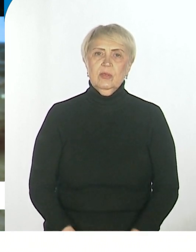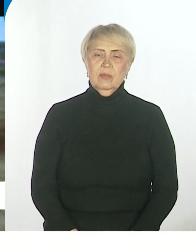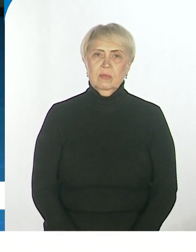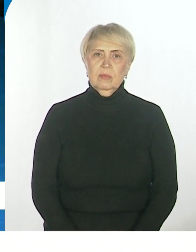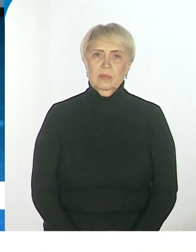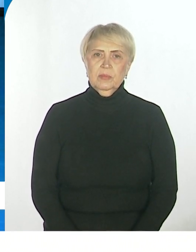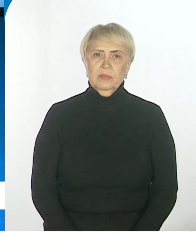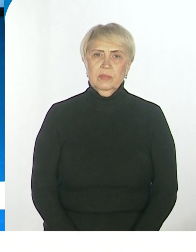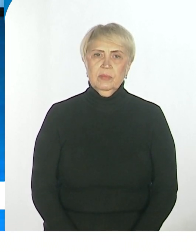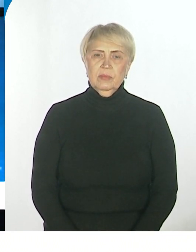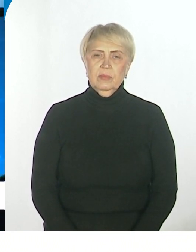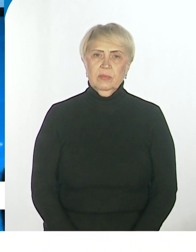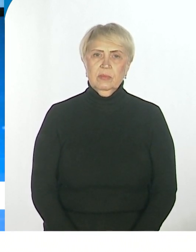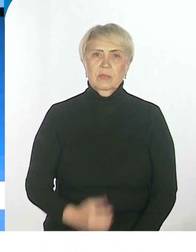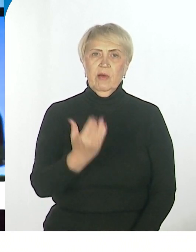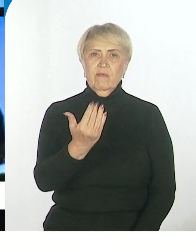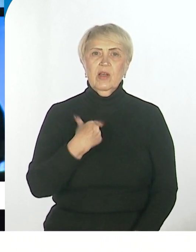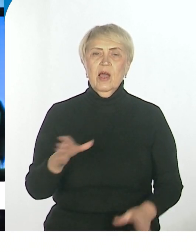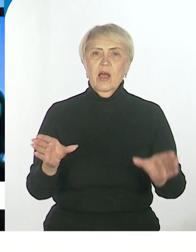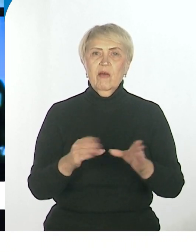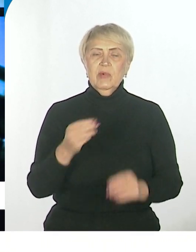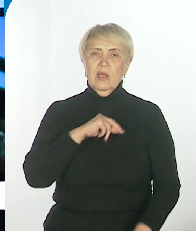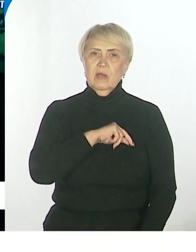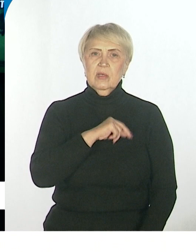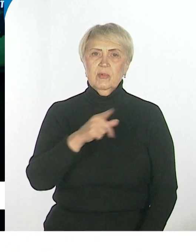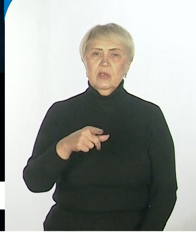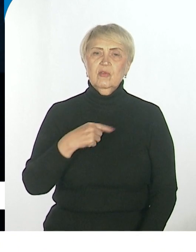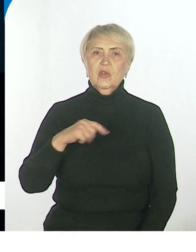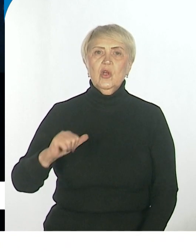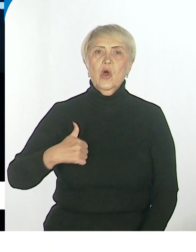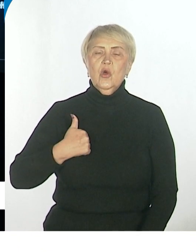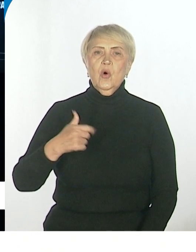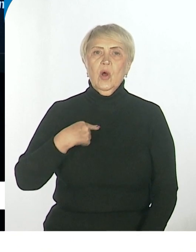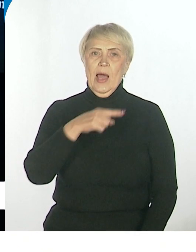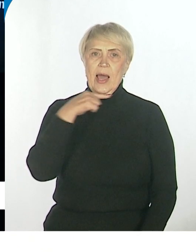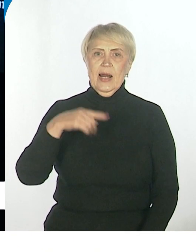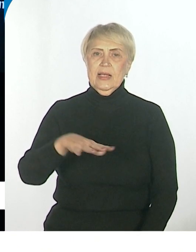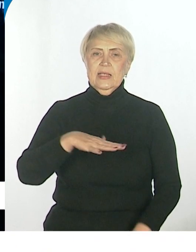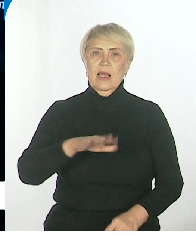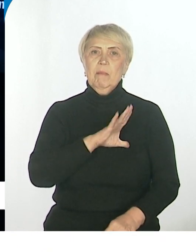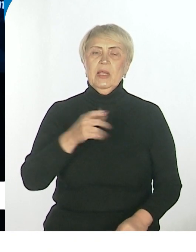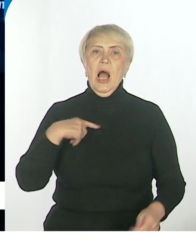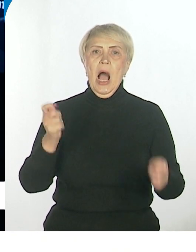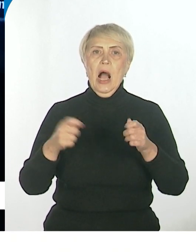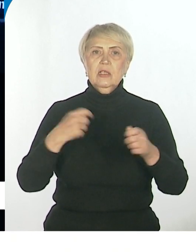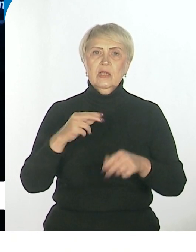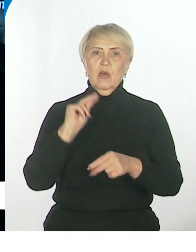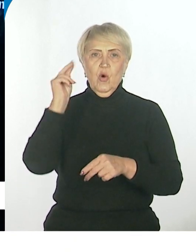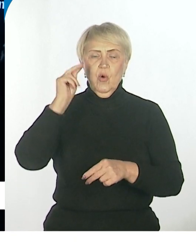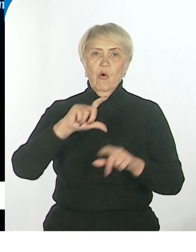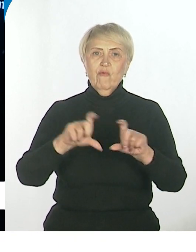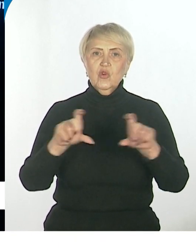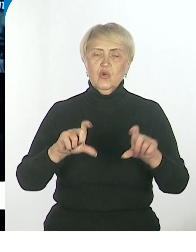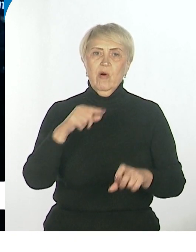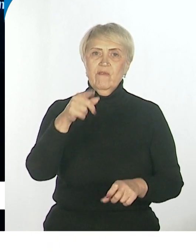Ну вот вы вместе с другими героями России не так давно, у была акция в школах, то есть вы разговаривали с детьми, вот немножко